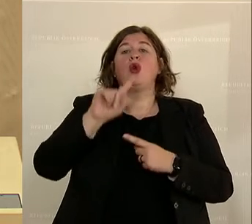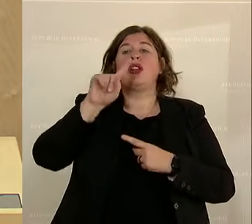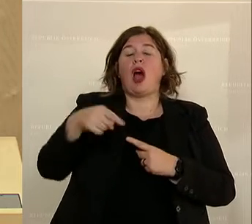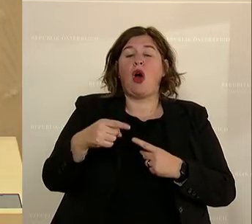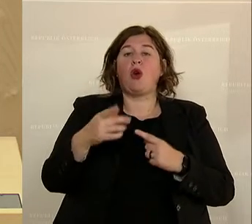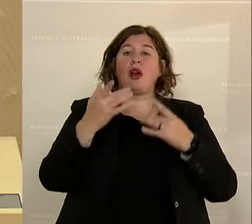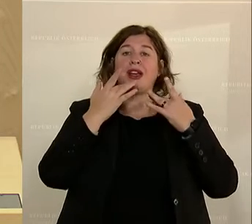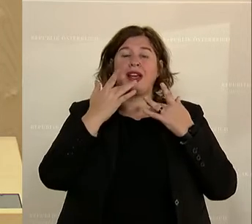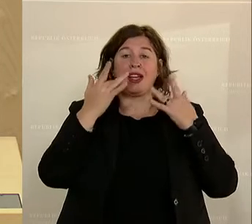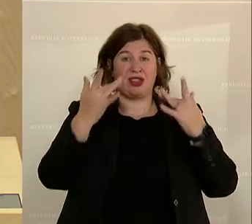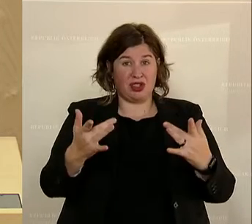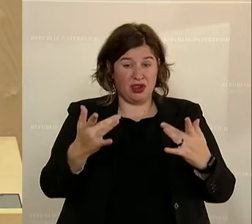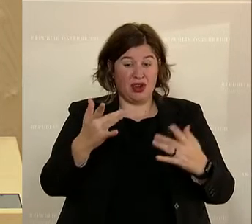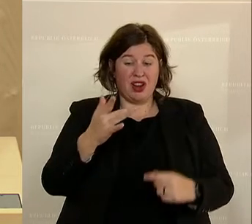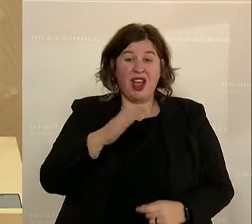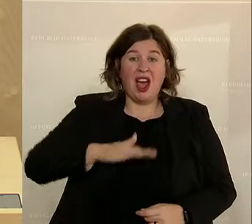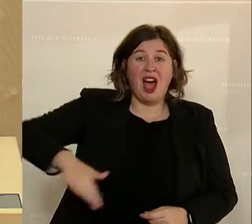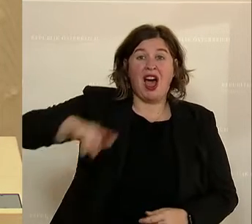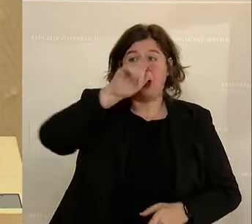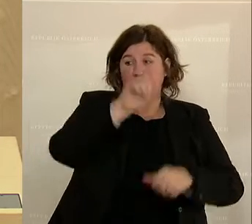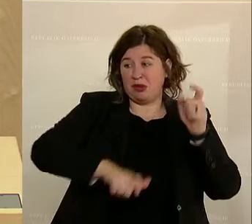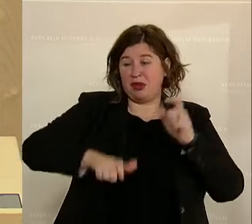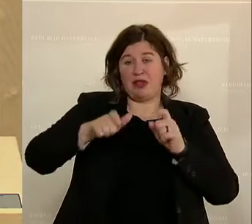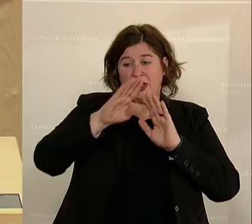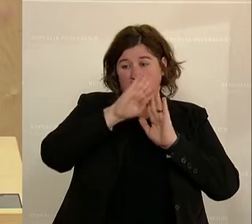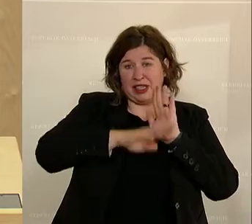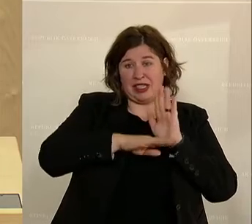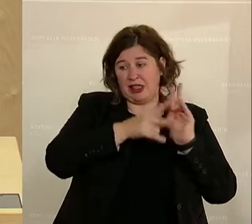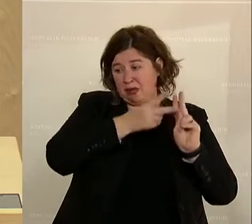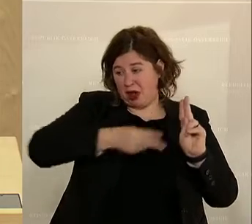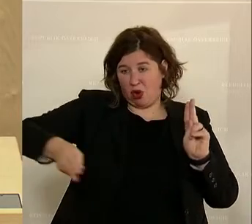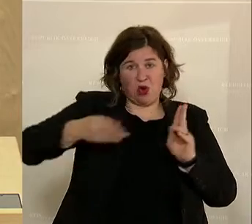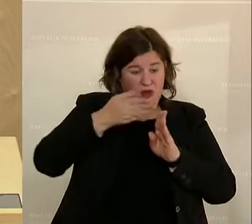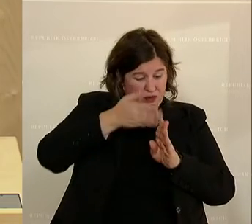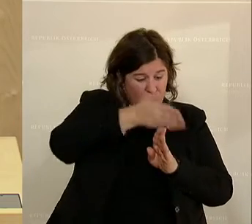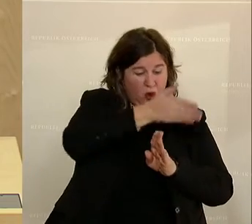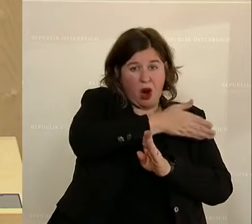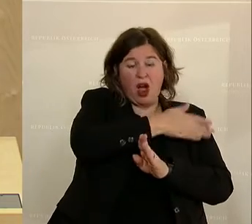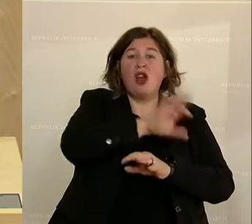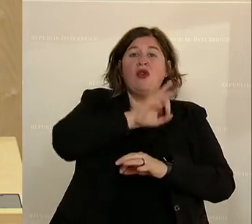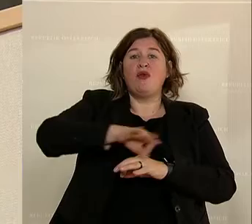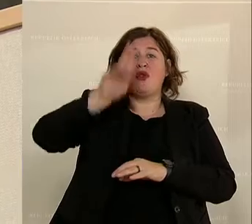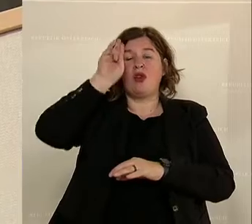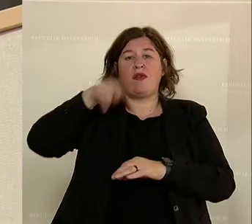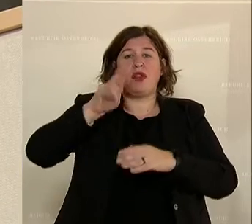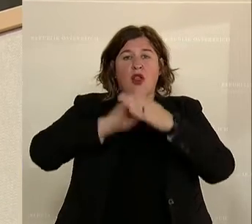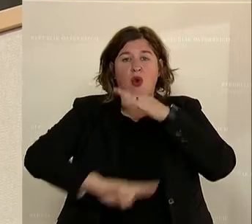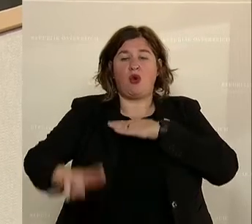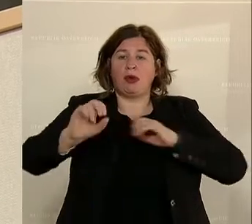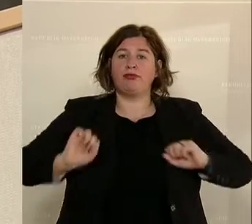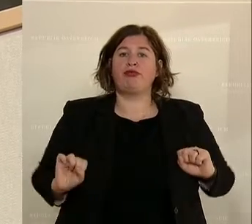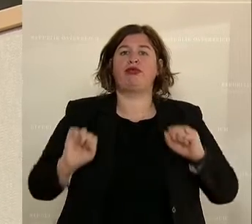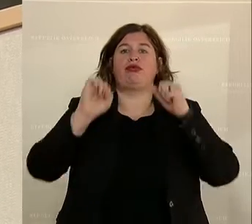Gratulation an all jene, die die Legislaturperioden vorher sich schon für die Wiener U-Bahn eingesetzt haben und hier